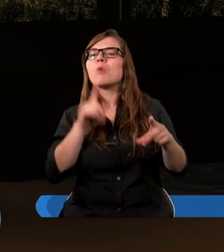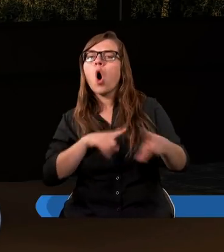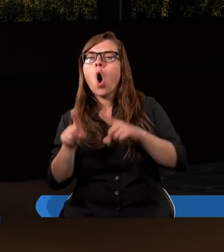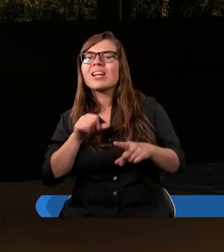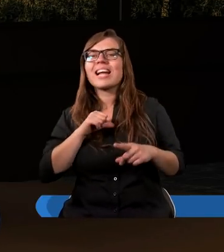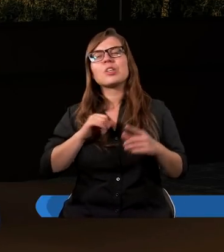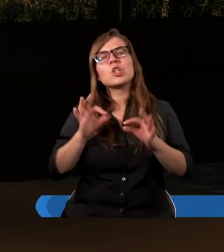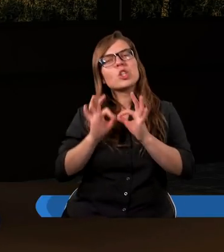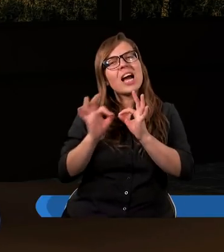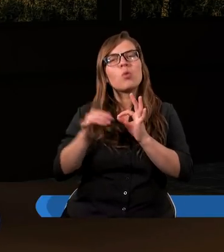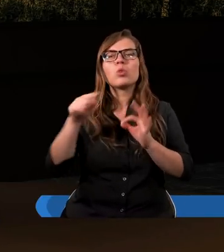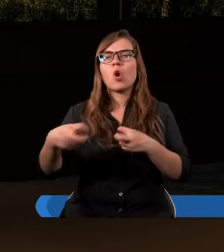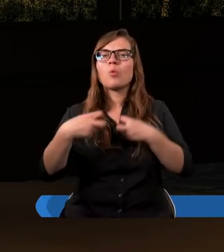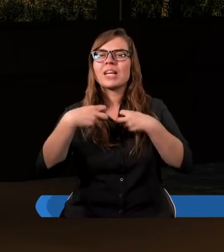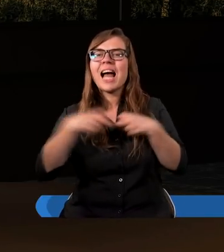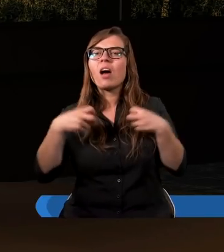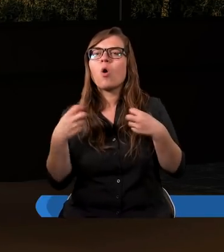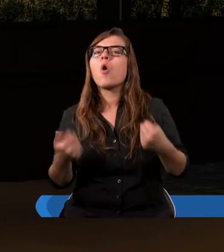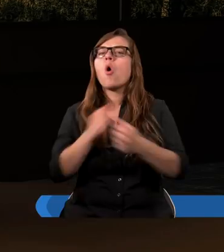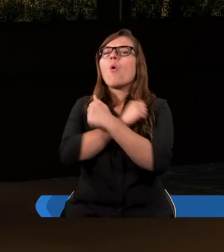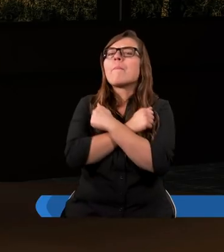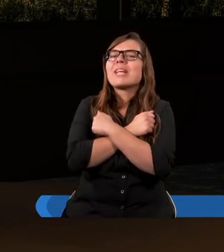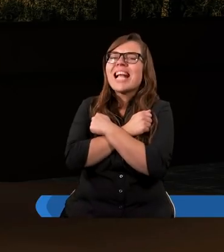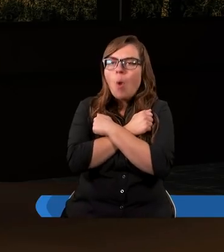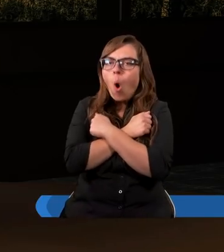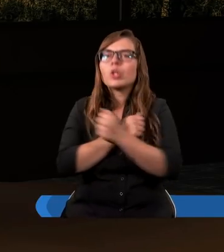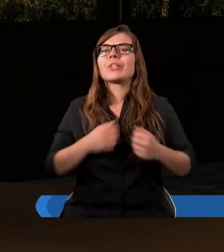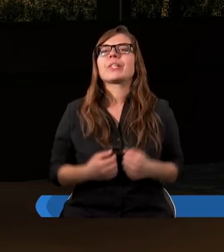szczególnie tą cechą miłości.